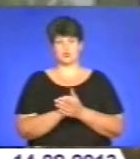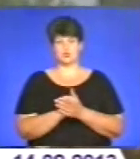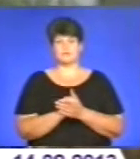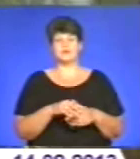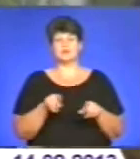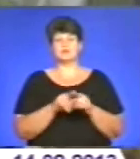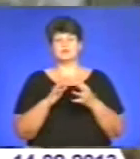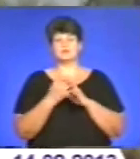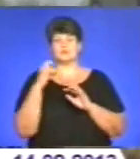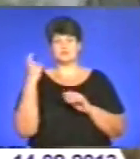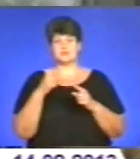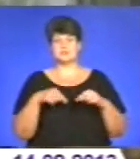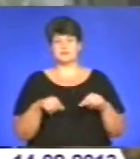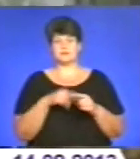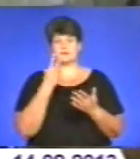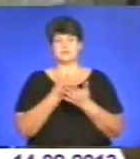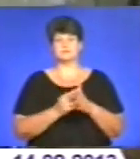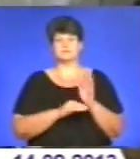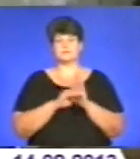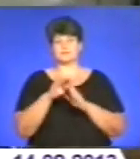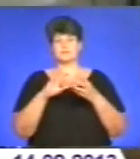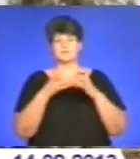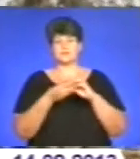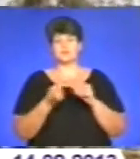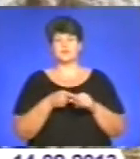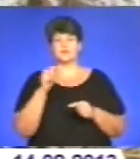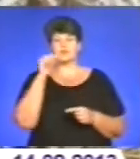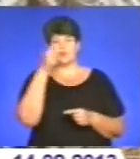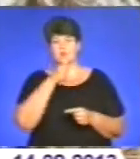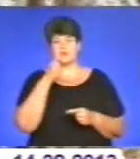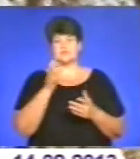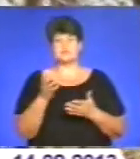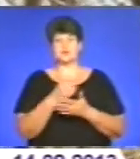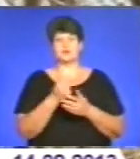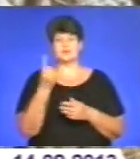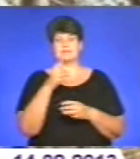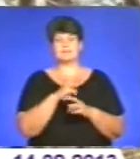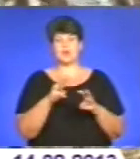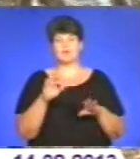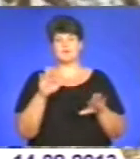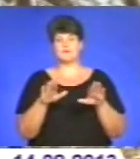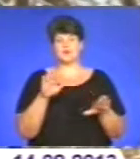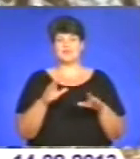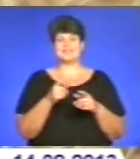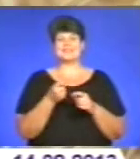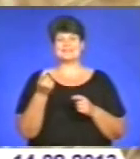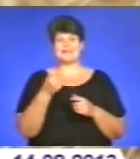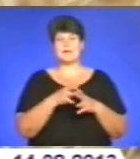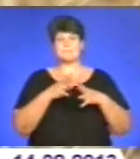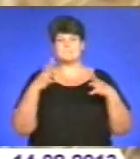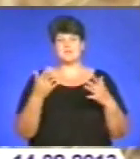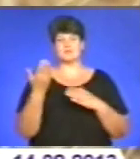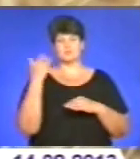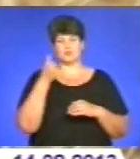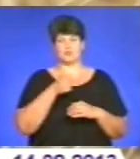от аграрний сектор демонструє високі результати. Цього року аграрії зібрали на 11 мільйонів тонн зерна більше, ніж торік, каже профільний міністр Микола